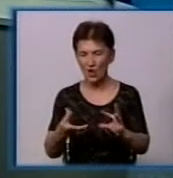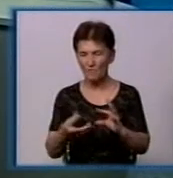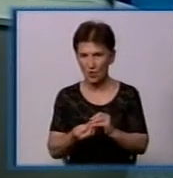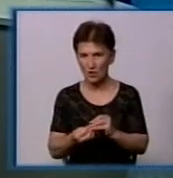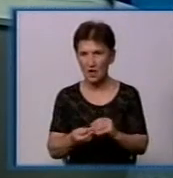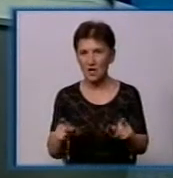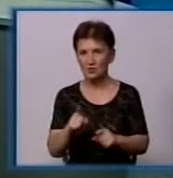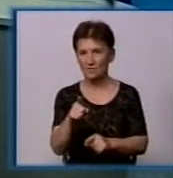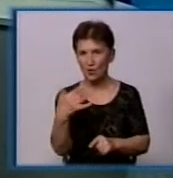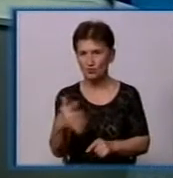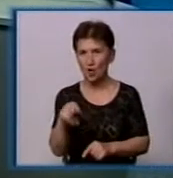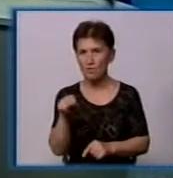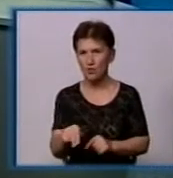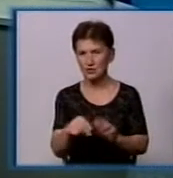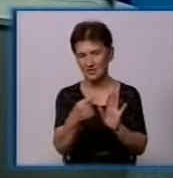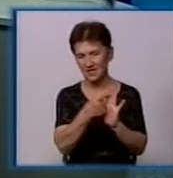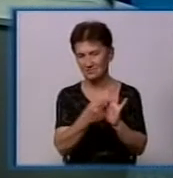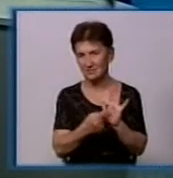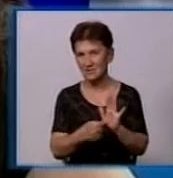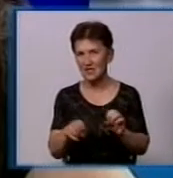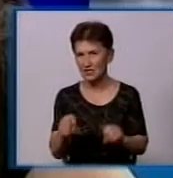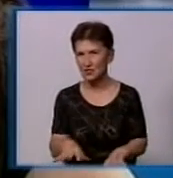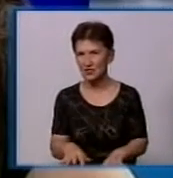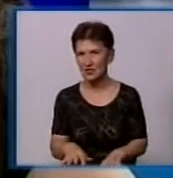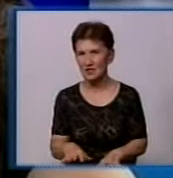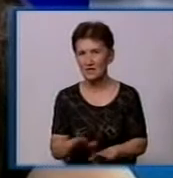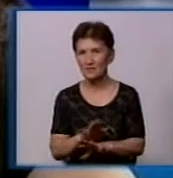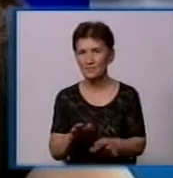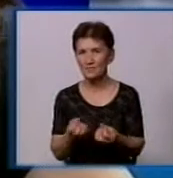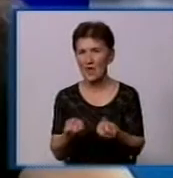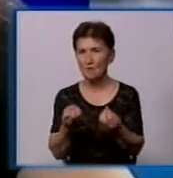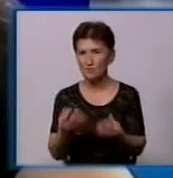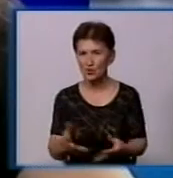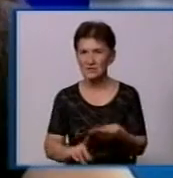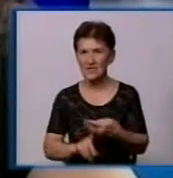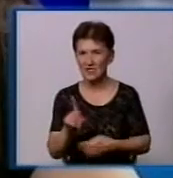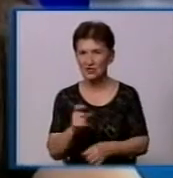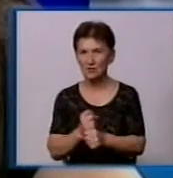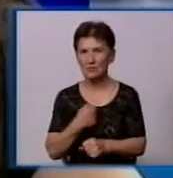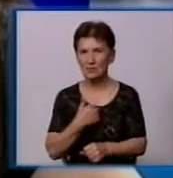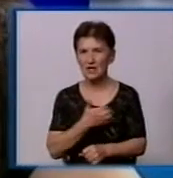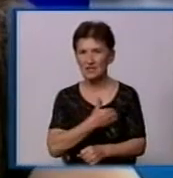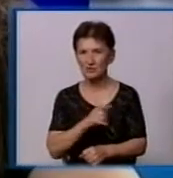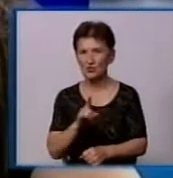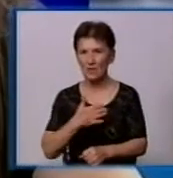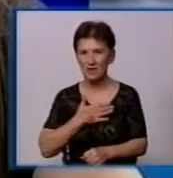із пунктами вторсоровини у Кропивницькому. Ні, ми просто почали це робити, тому що ми хочемо, щоб наш місто був